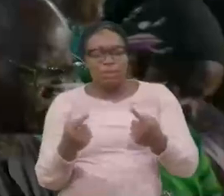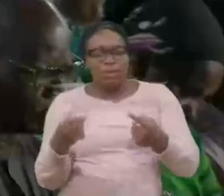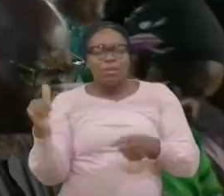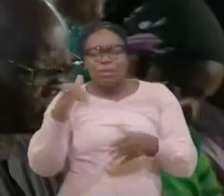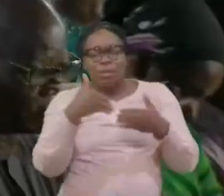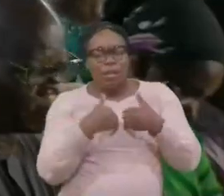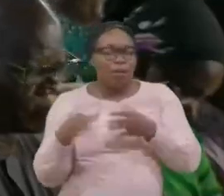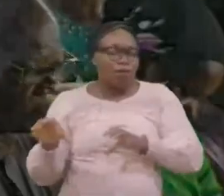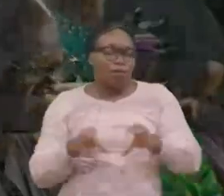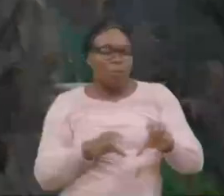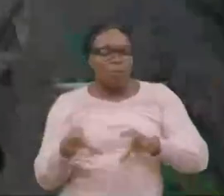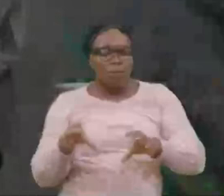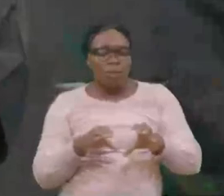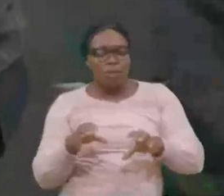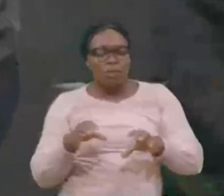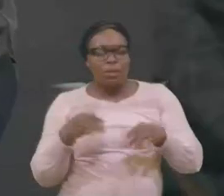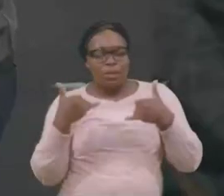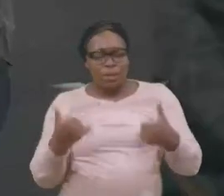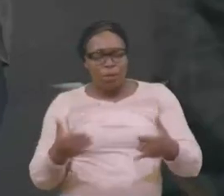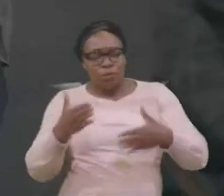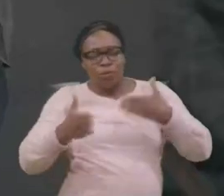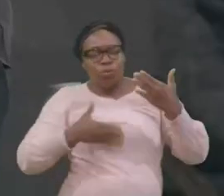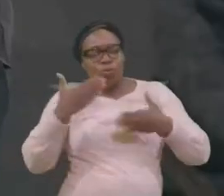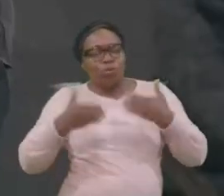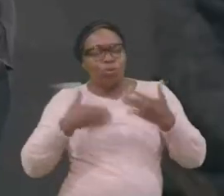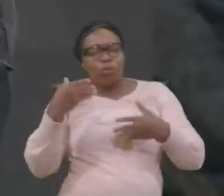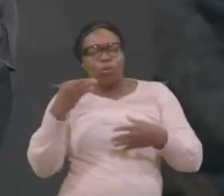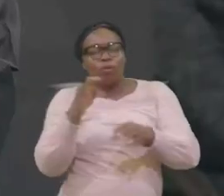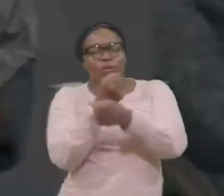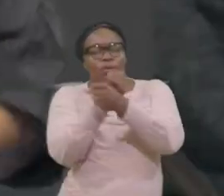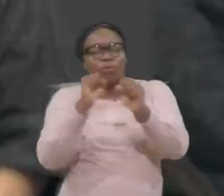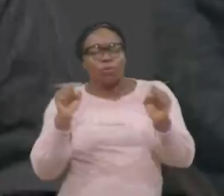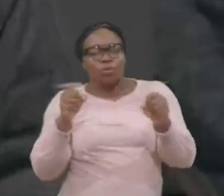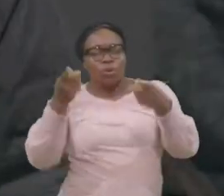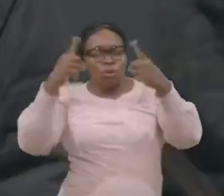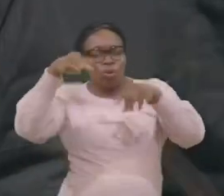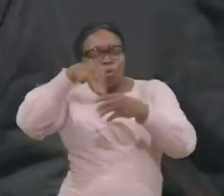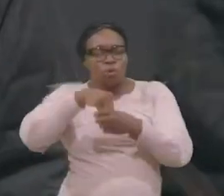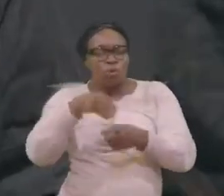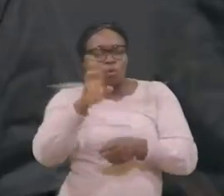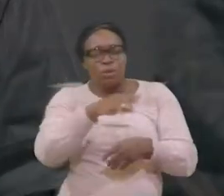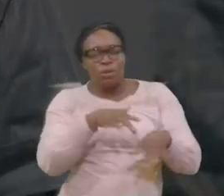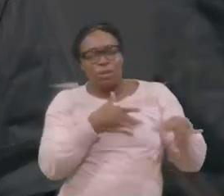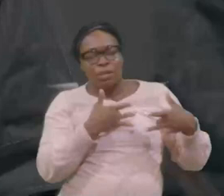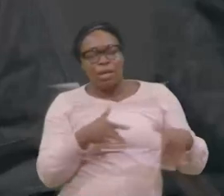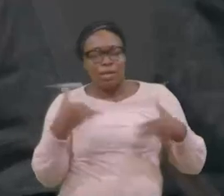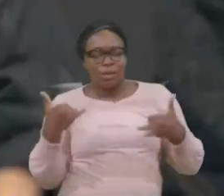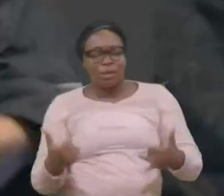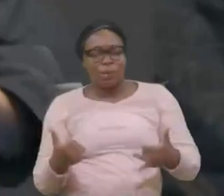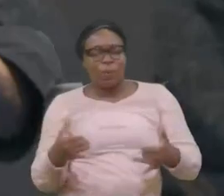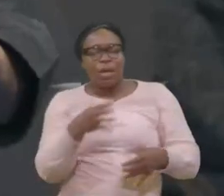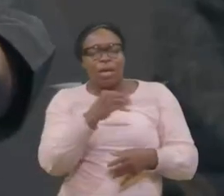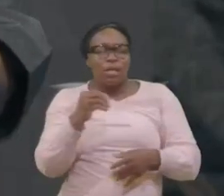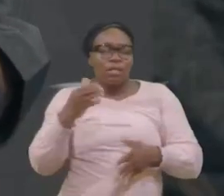Et la joie, Du salut, Vient dans leur cœur maintenant, Et qui est la joie